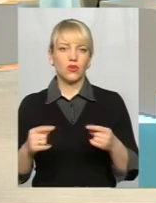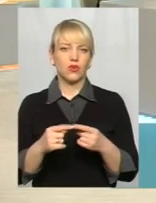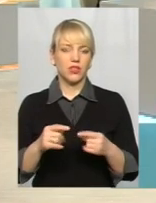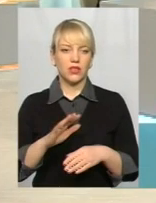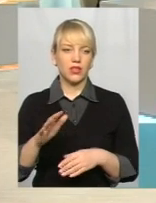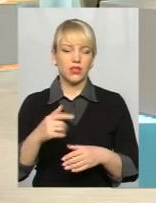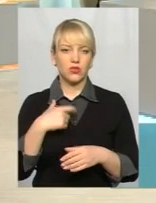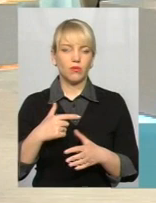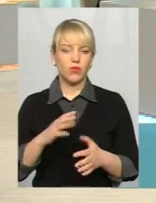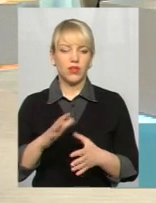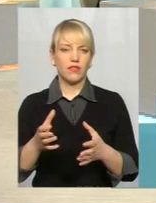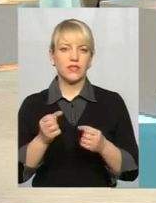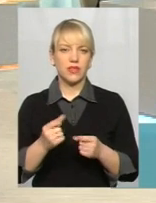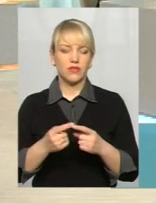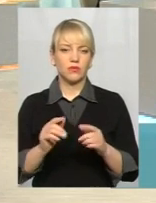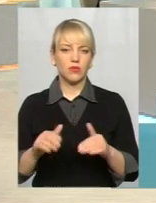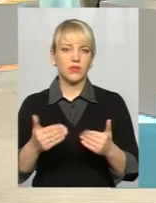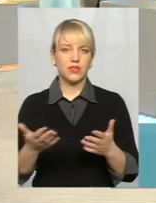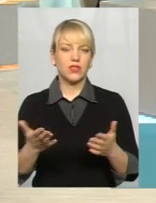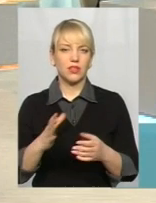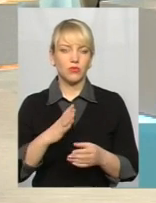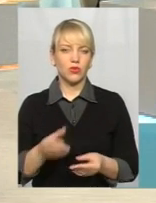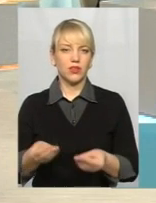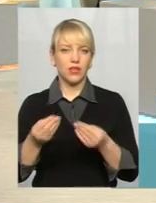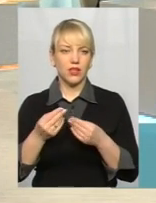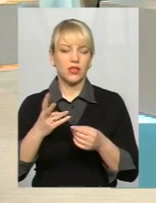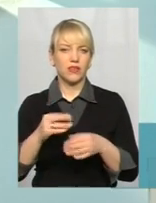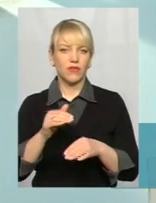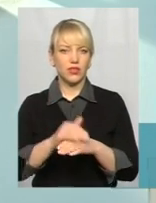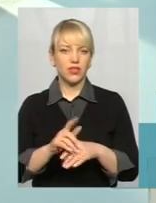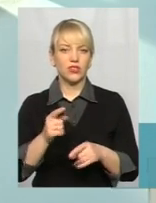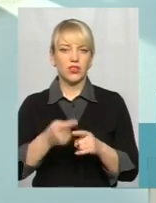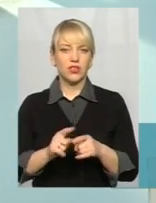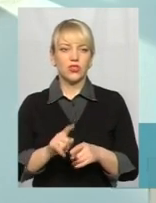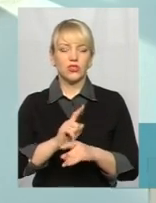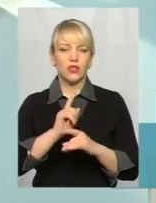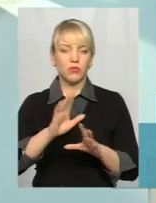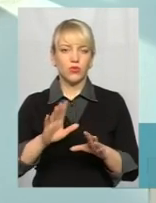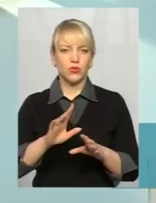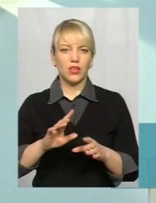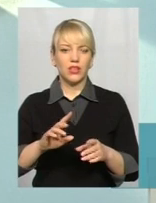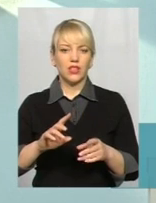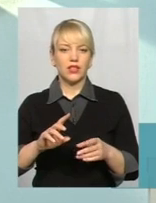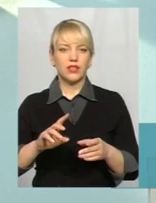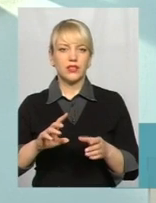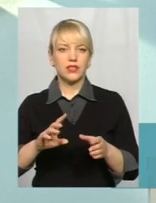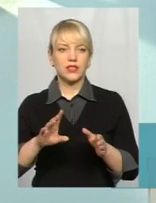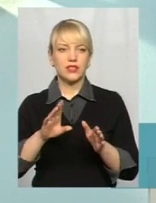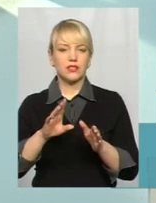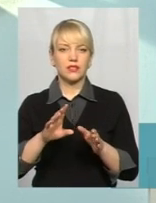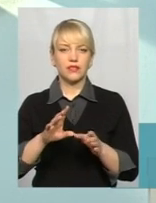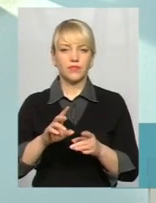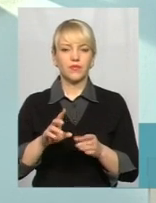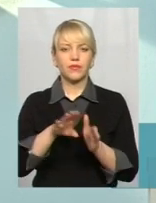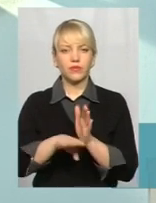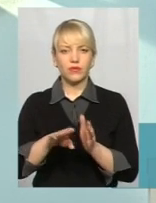ці пропозиції, які були в той час надані, але фактично те, що не буде спотворювати рекламу міста, вони, в принципі, доповнюють